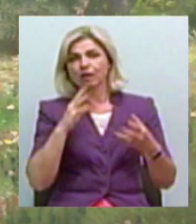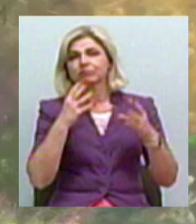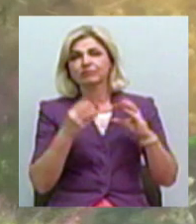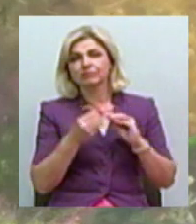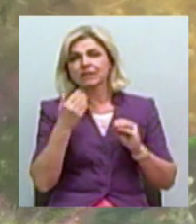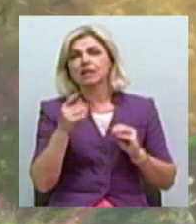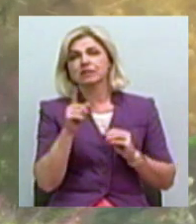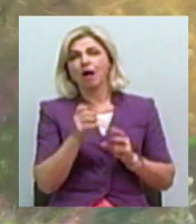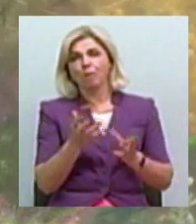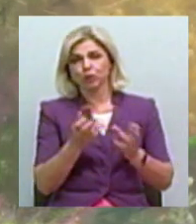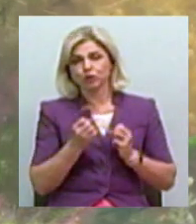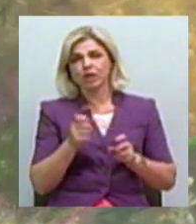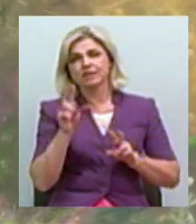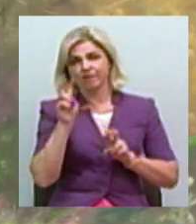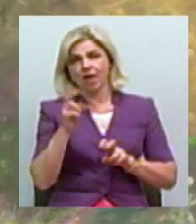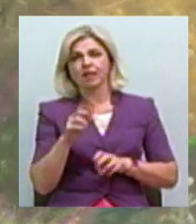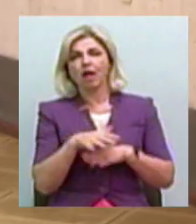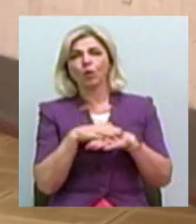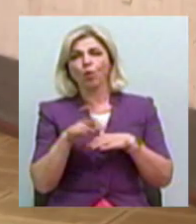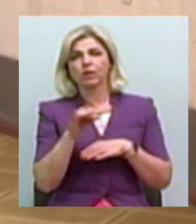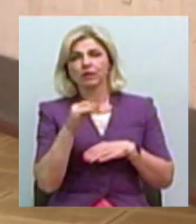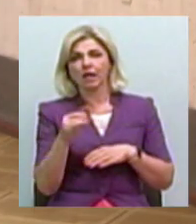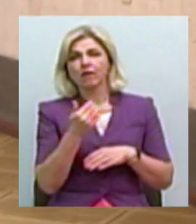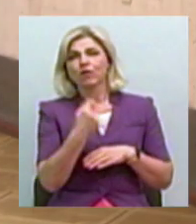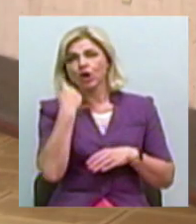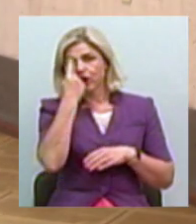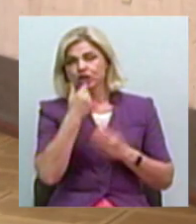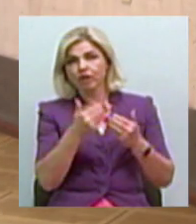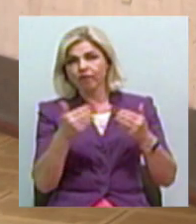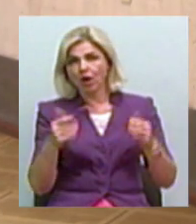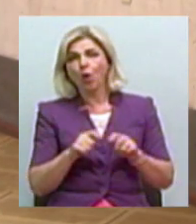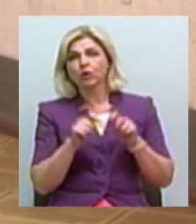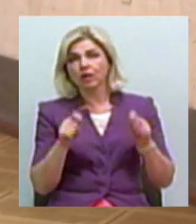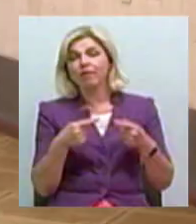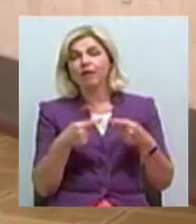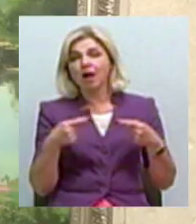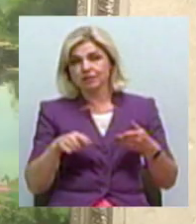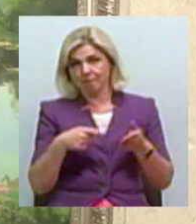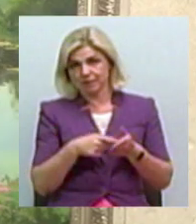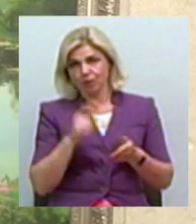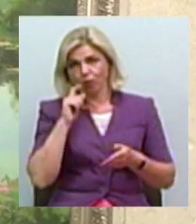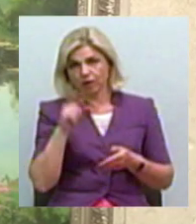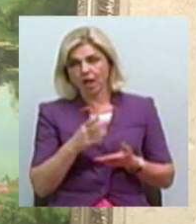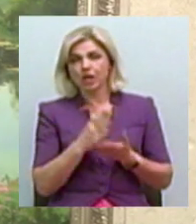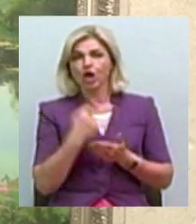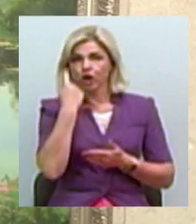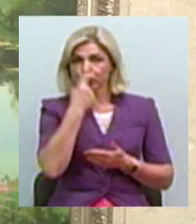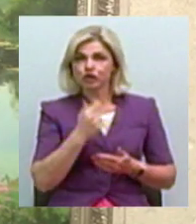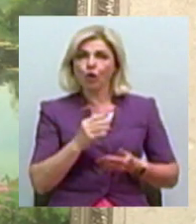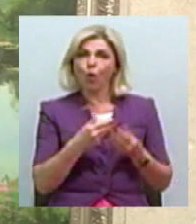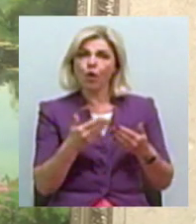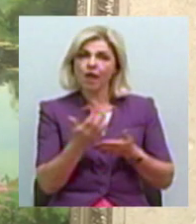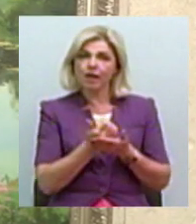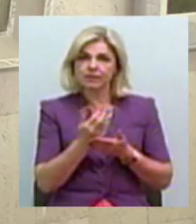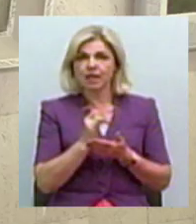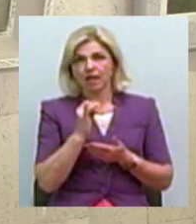отримання звання народного. Його персональні виставки відкриваються і в інших містах України. Роботи є в приватних колекціях та представлені